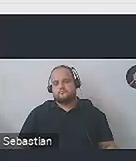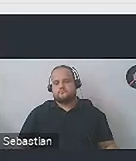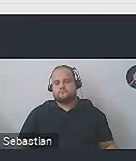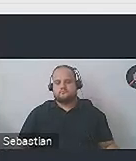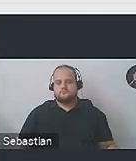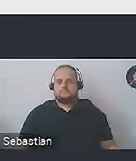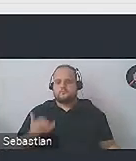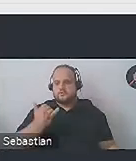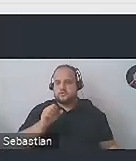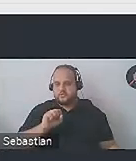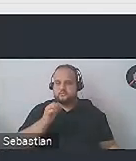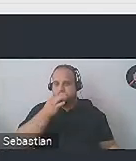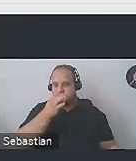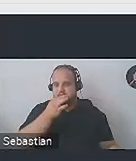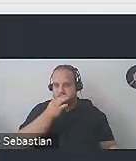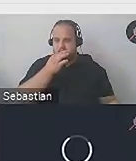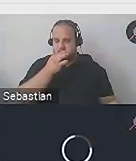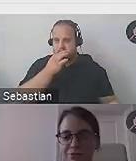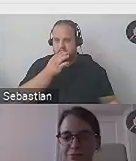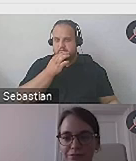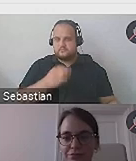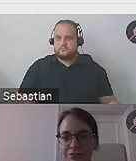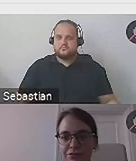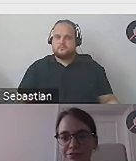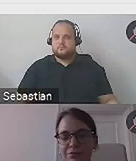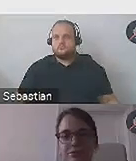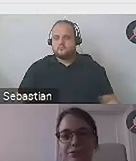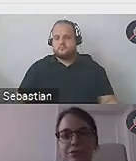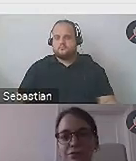Jeżeli są jakieś pytania, to zapraszam na czacie do ich zadania teraz.